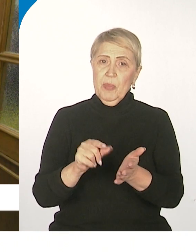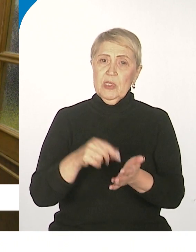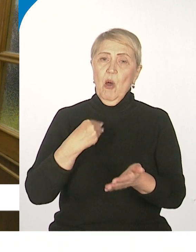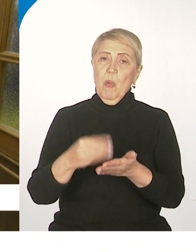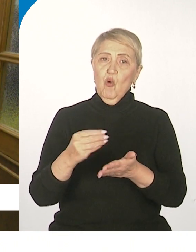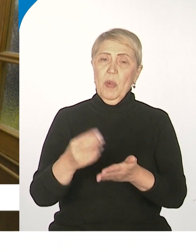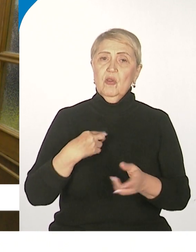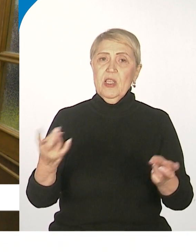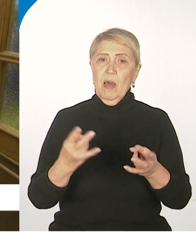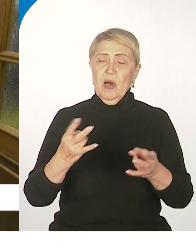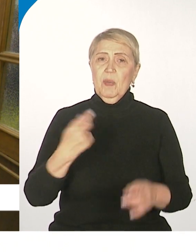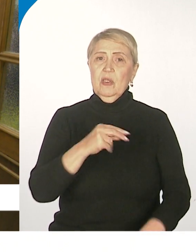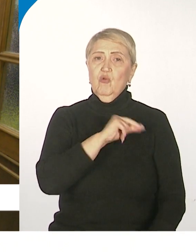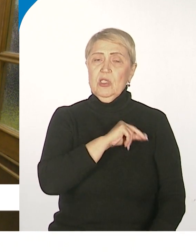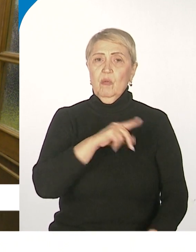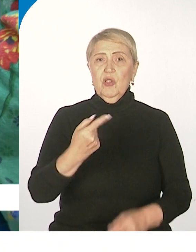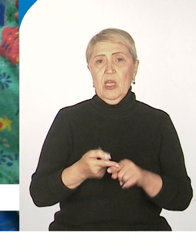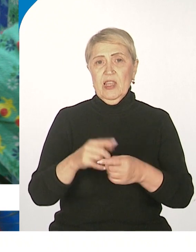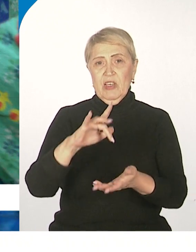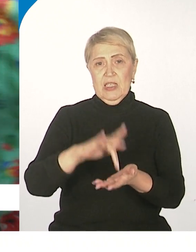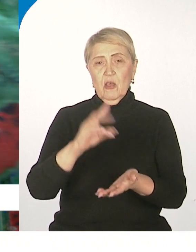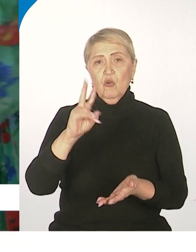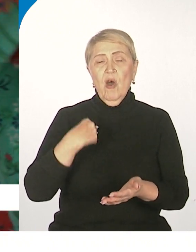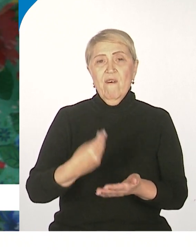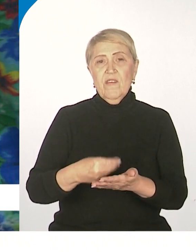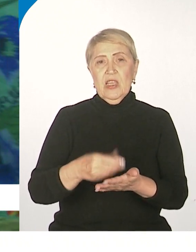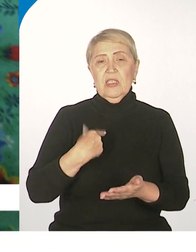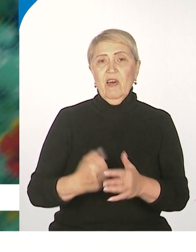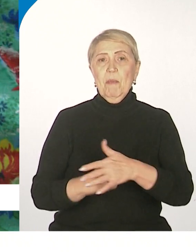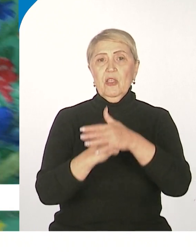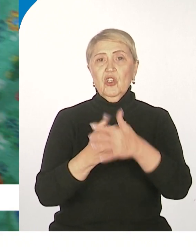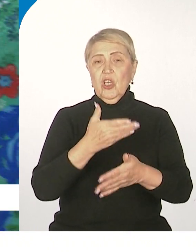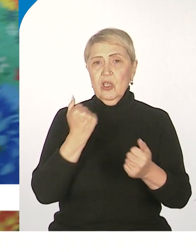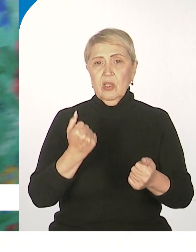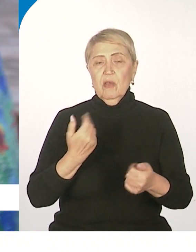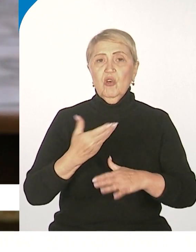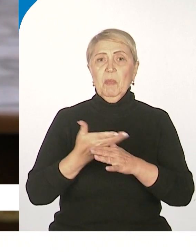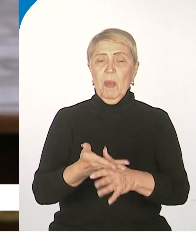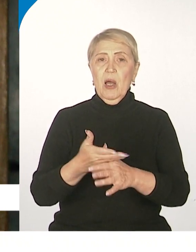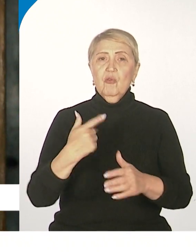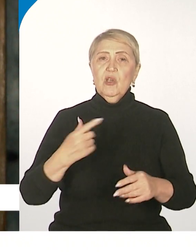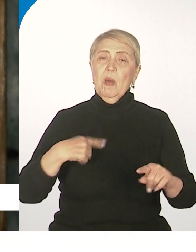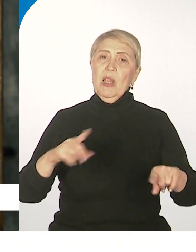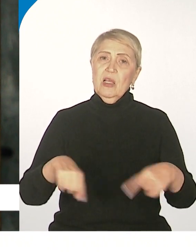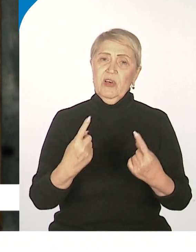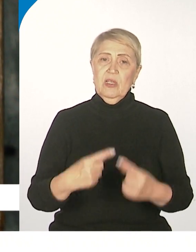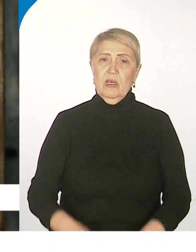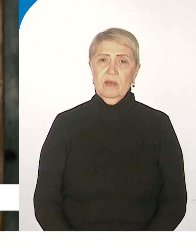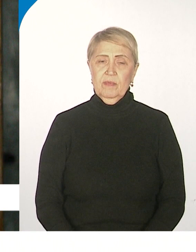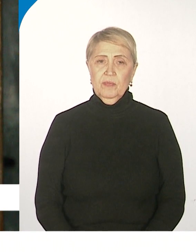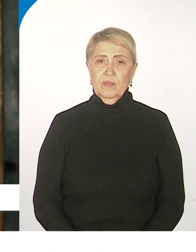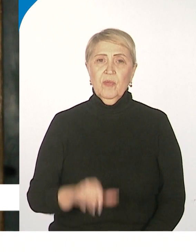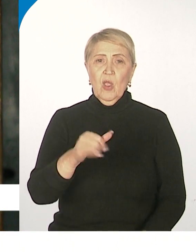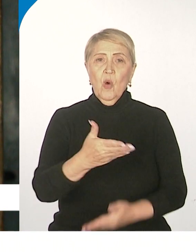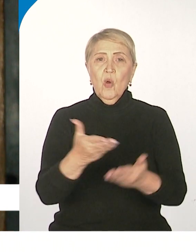покупают необходимые сотрудники центра. Тем, у кого финансовой поддержки нет, помогают благотворители. Мы без права лечения. У нас